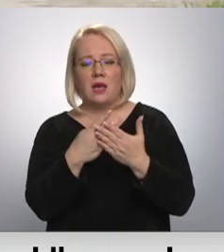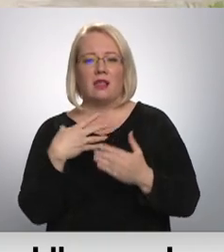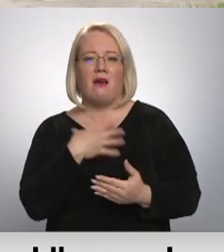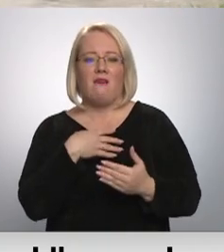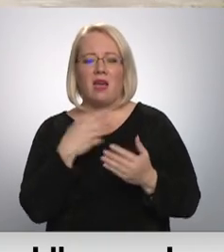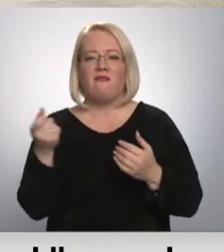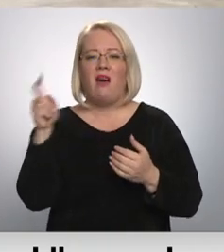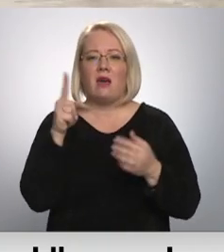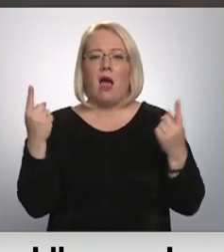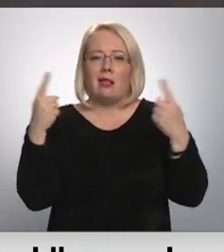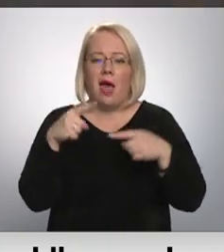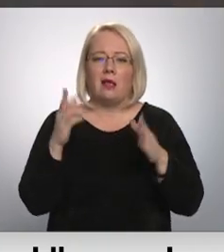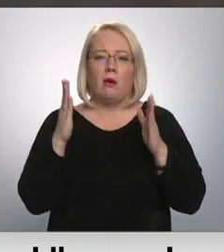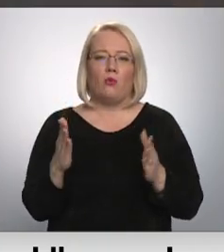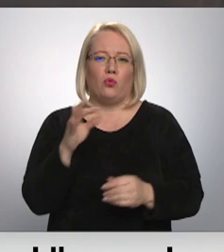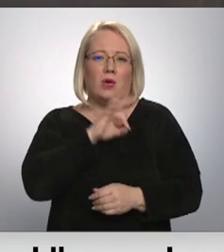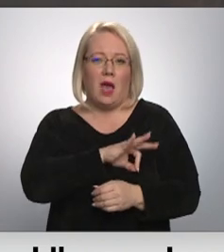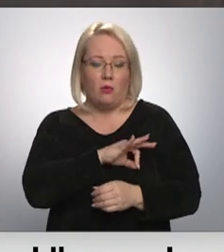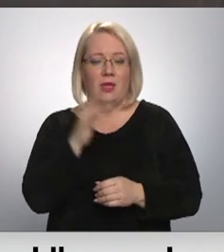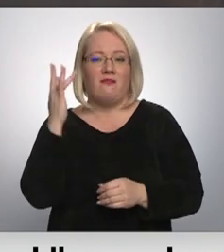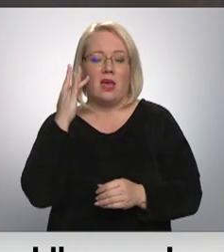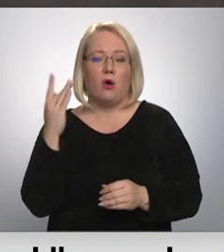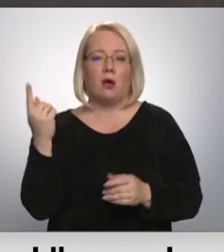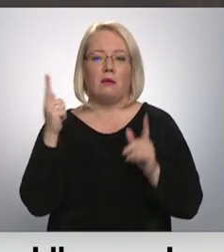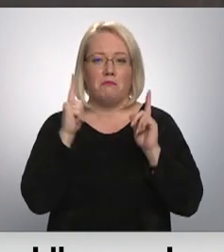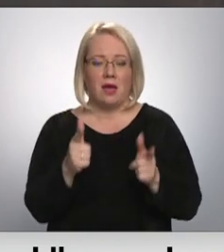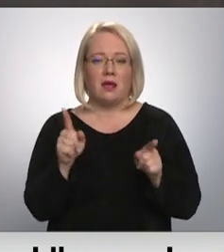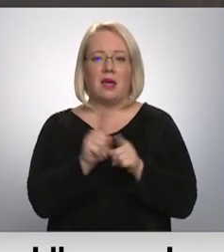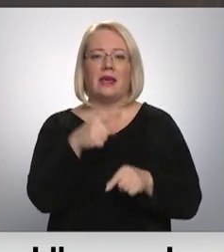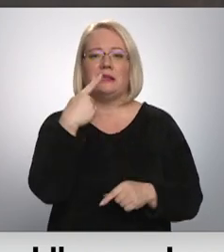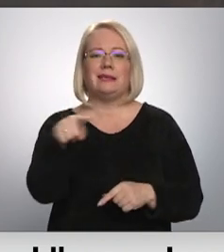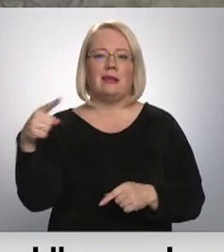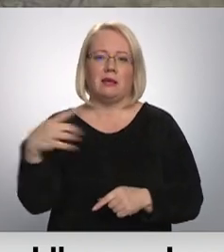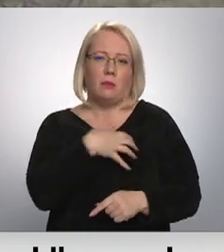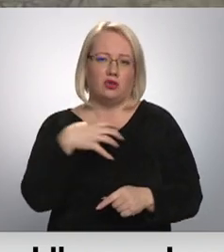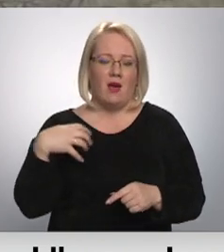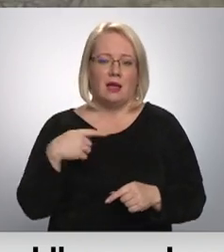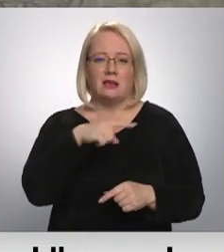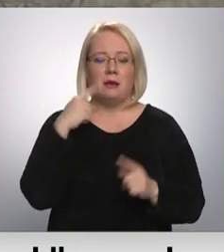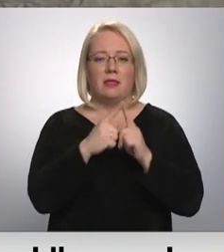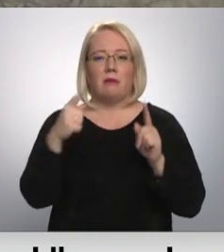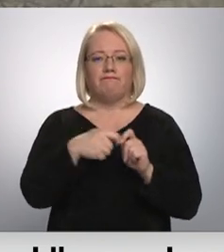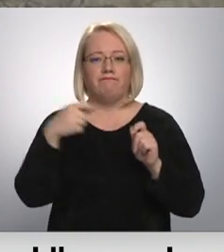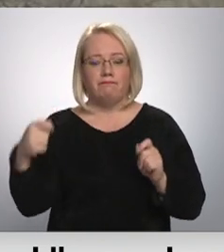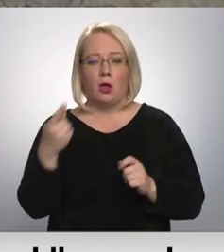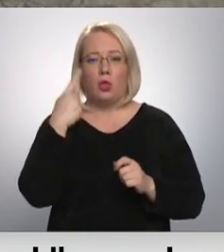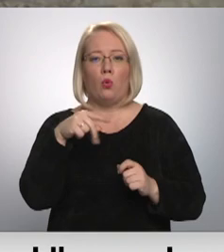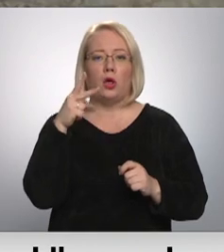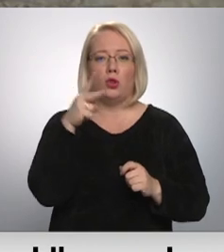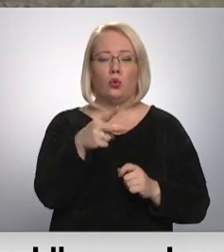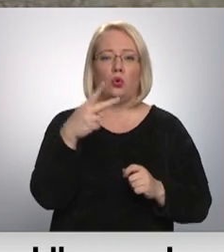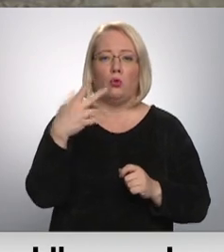noskaidrotu potenciālos ieguvums. Viedoklim pievienojis arī cits pašvaldības, kuras vēlatos apvienošanas terbiņu pagarināt no 2025. gada līdz